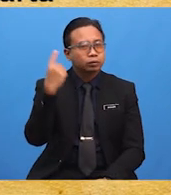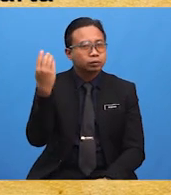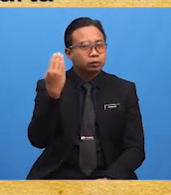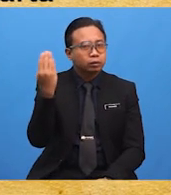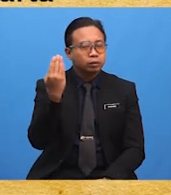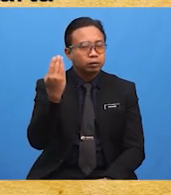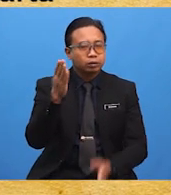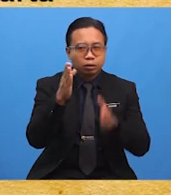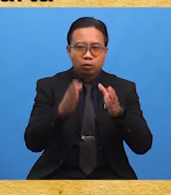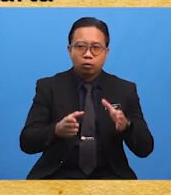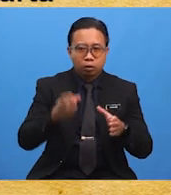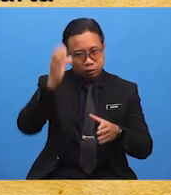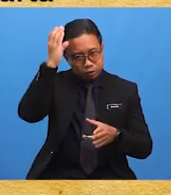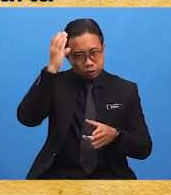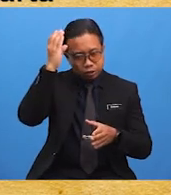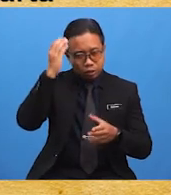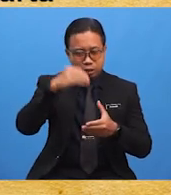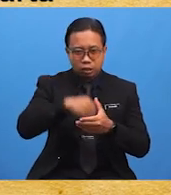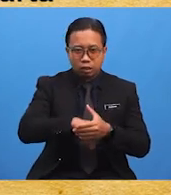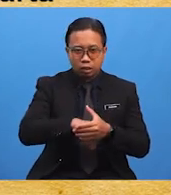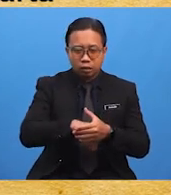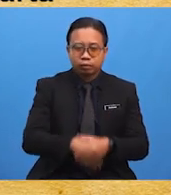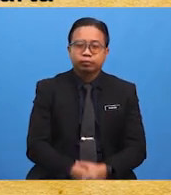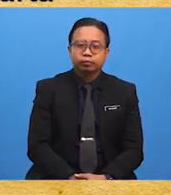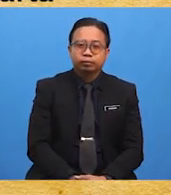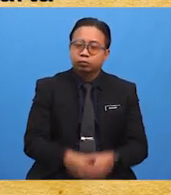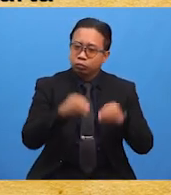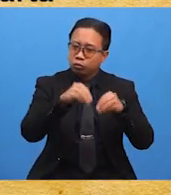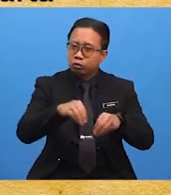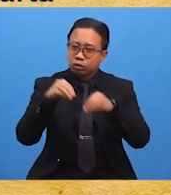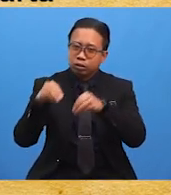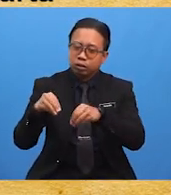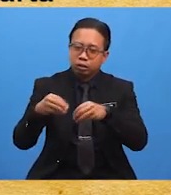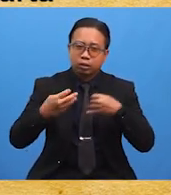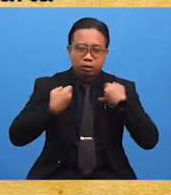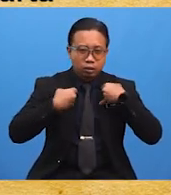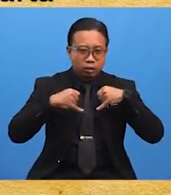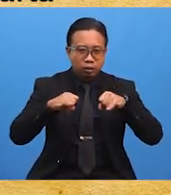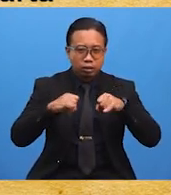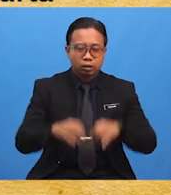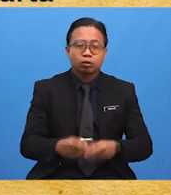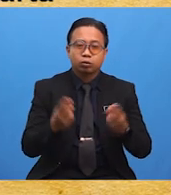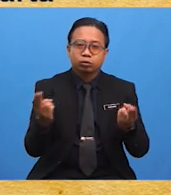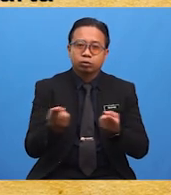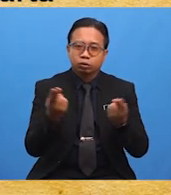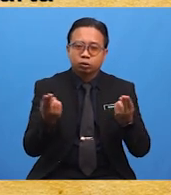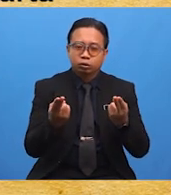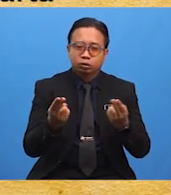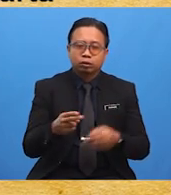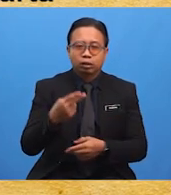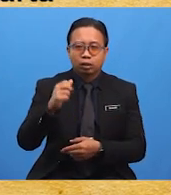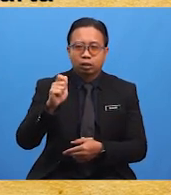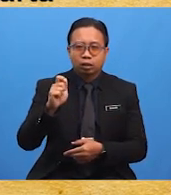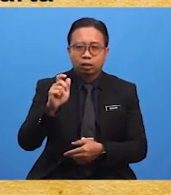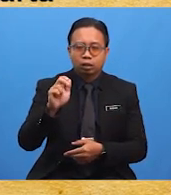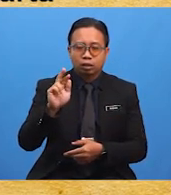oleh orang Cina adalah dalam sektor pertanian, perniagaan, perusahaan, harta tanah,